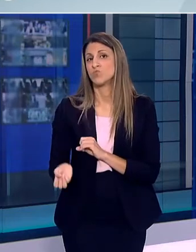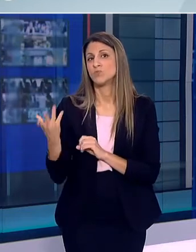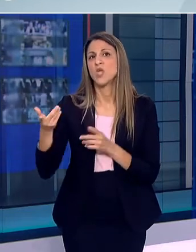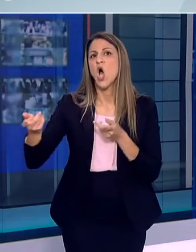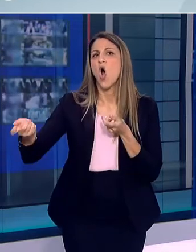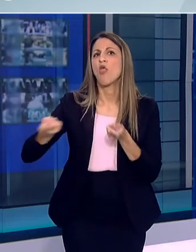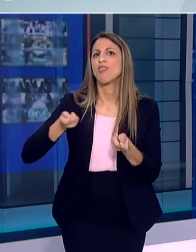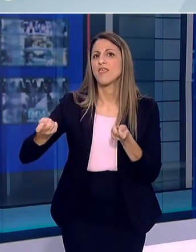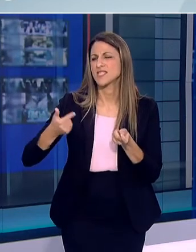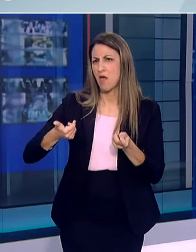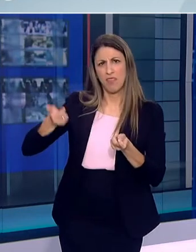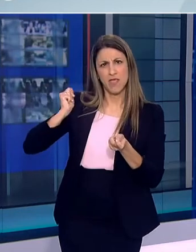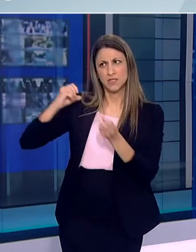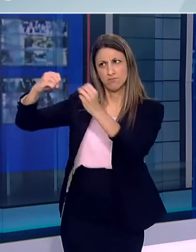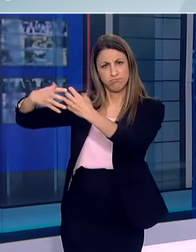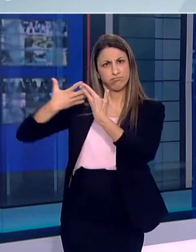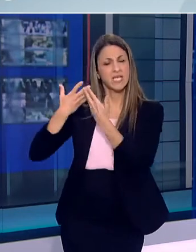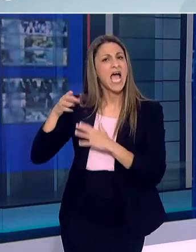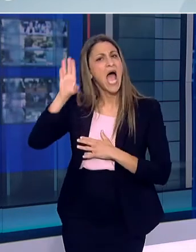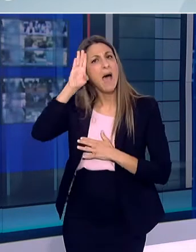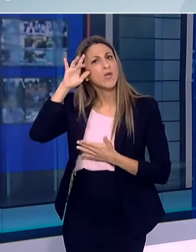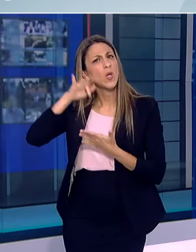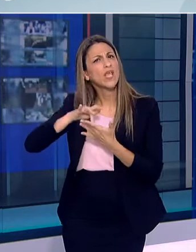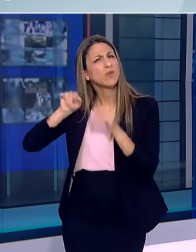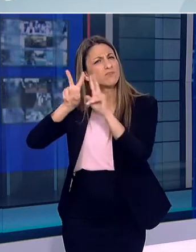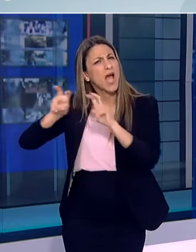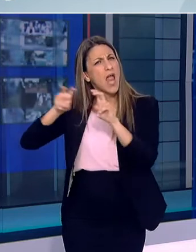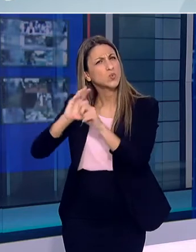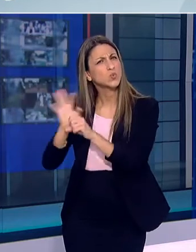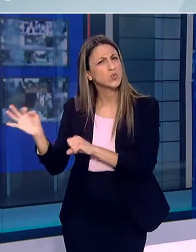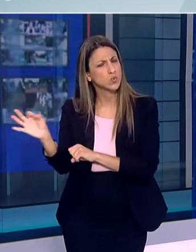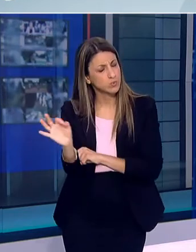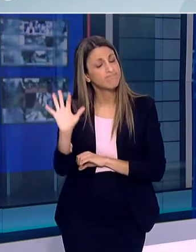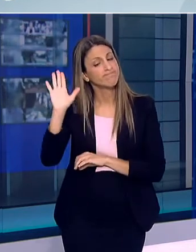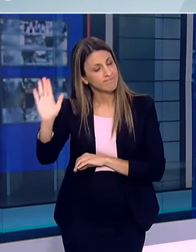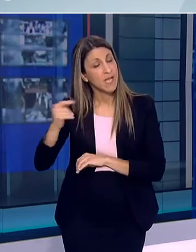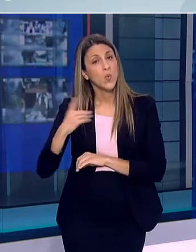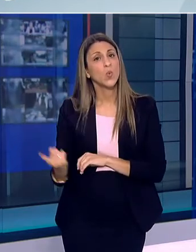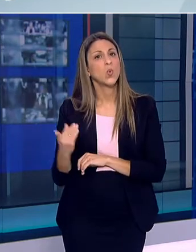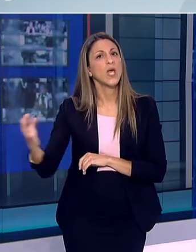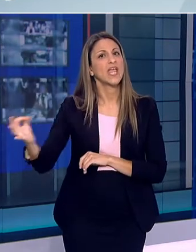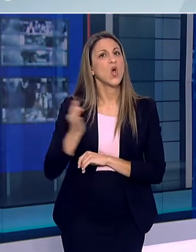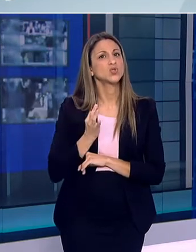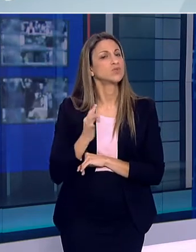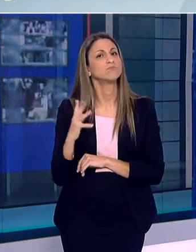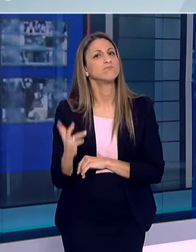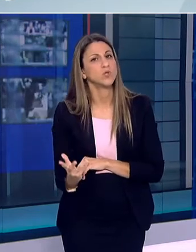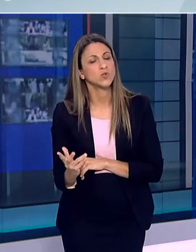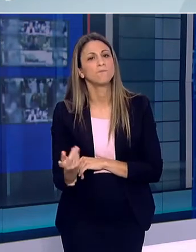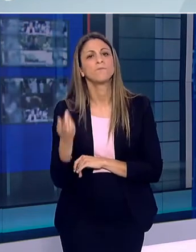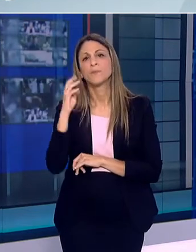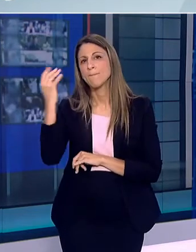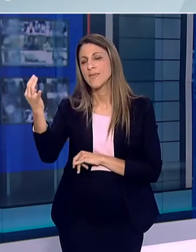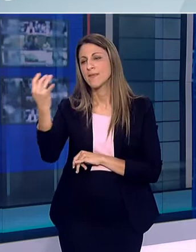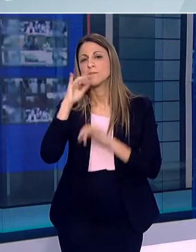οδηγίες που εκδόθησαν χτες από το Αμερικανικό Κέντρο Ελέγχων Λοιμόξεων είναι πως ο ιός στη μεγάλη πλειοψηφία των περιπτώσεων μεταδίδεται με αρροσταγονίδια